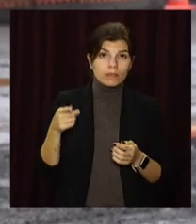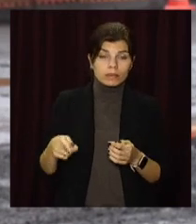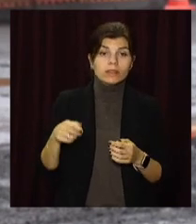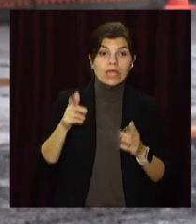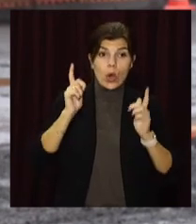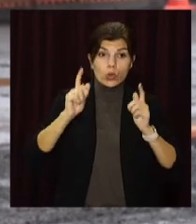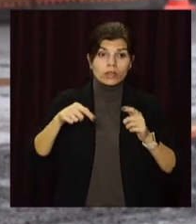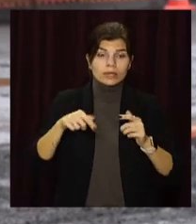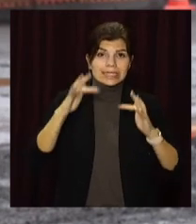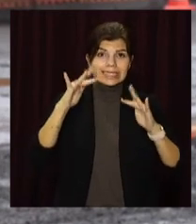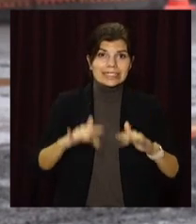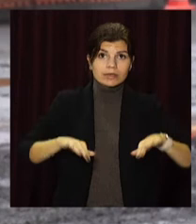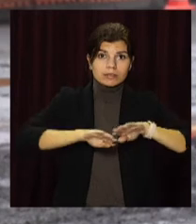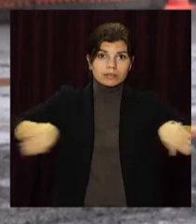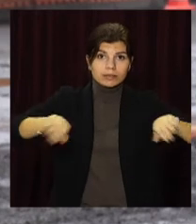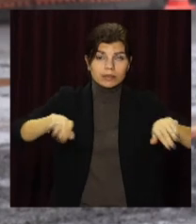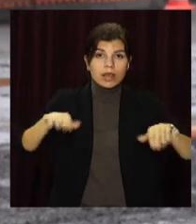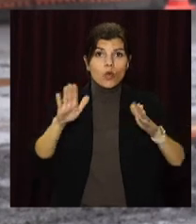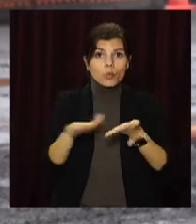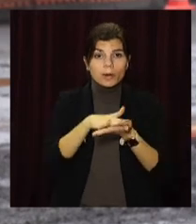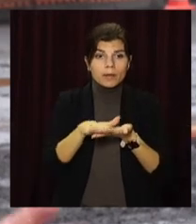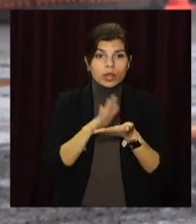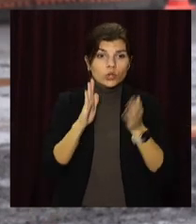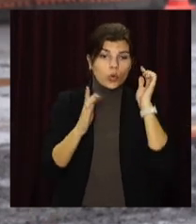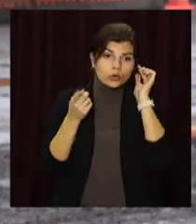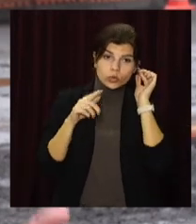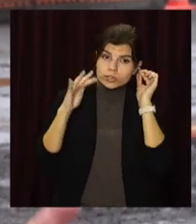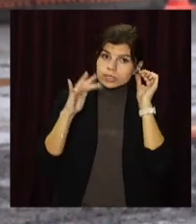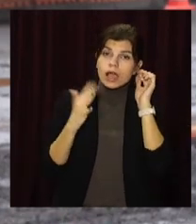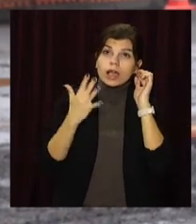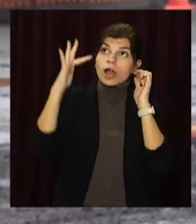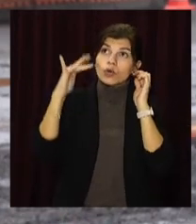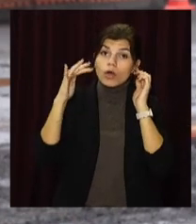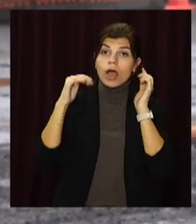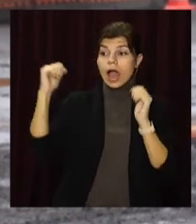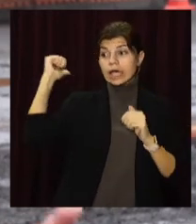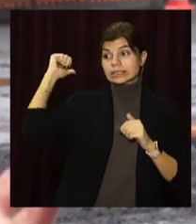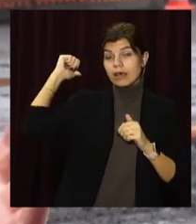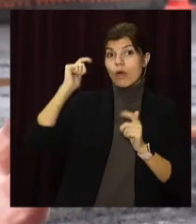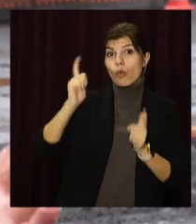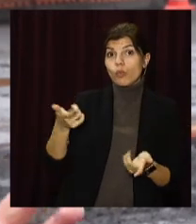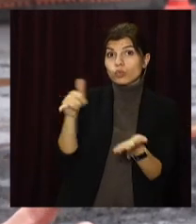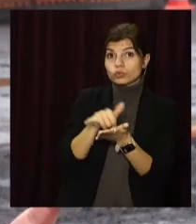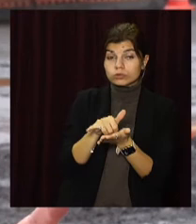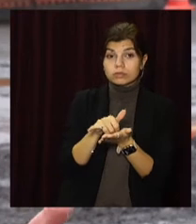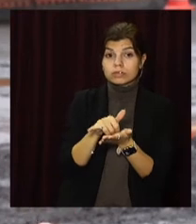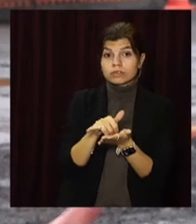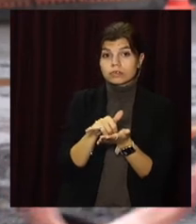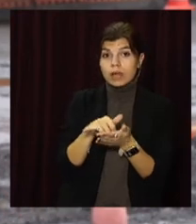скидає сніг, прибирає тільки тий сніг, який розпочався. Заді встановлено чи